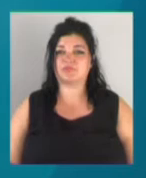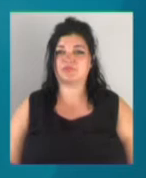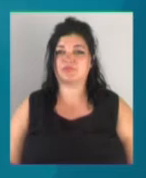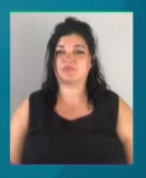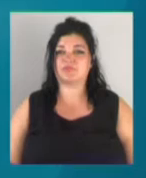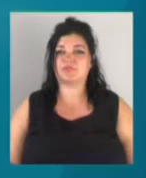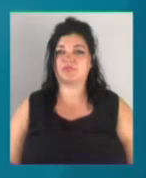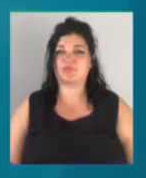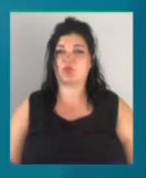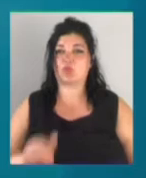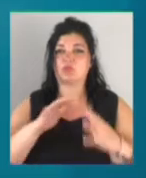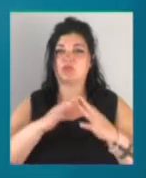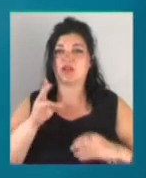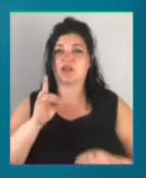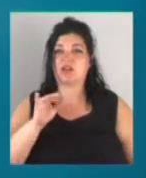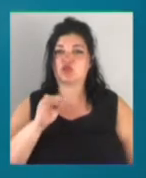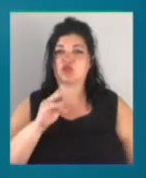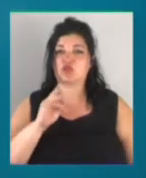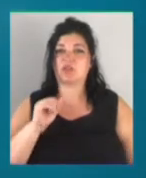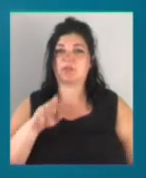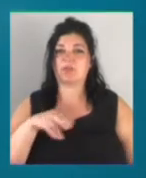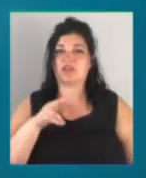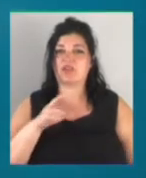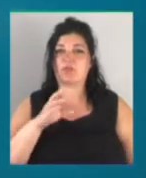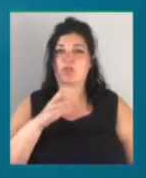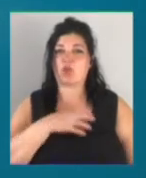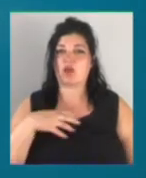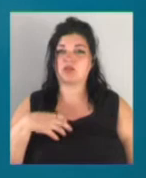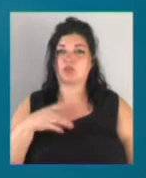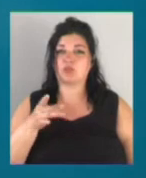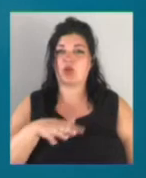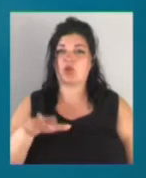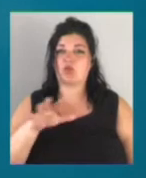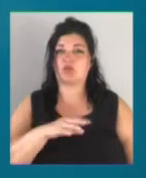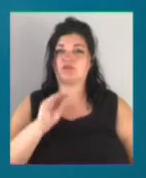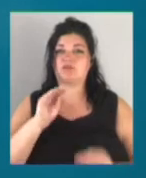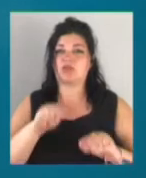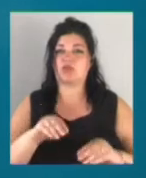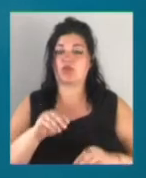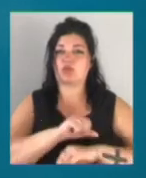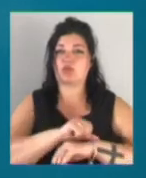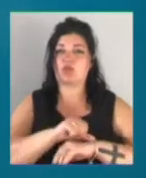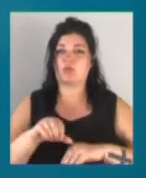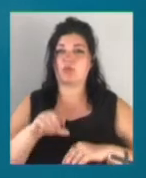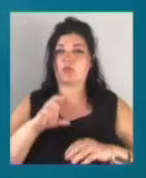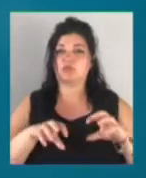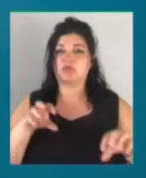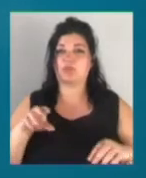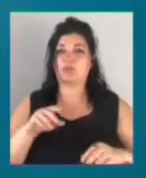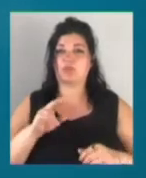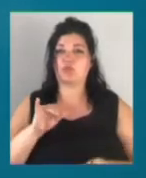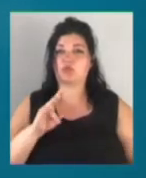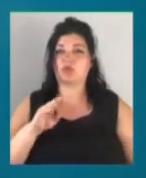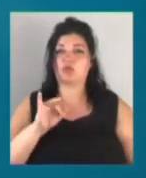У селах Криничне та Дмитрівка, що в Болградському районі, встановили контрольно-пропускні пункти у рамках карантинних